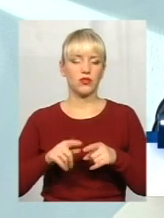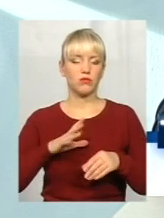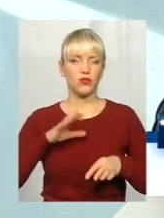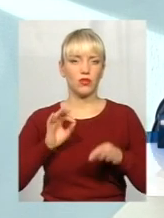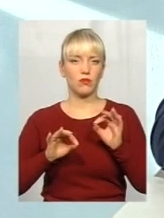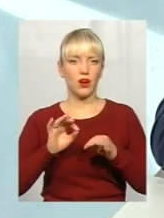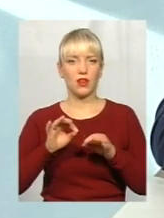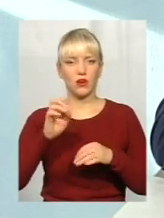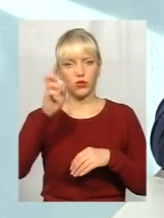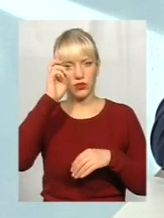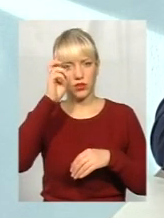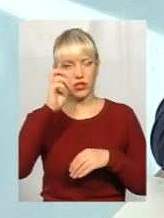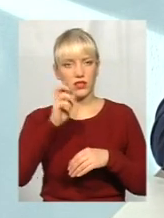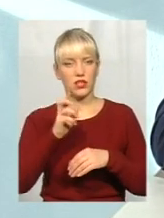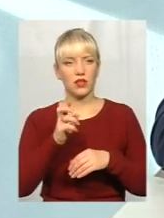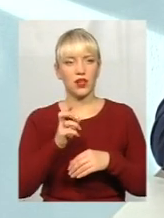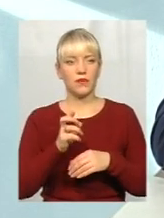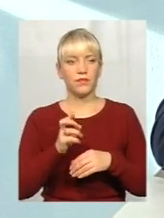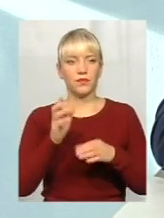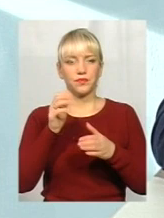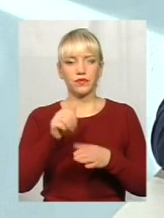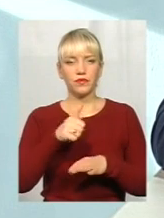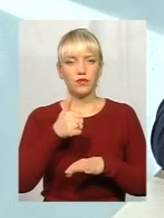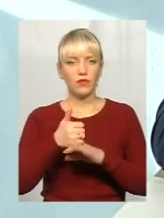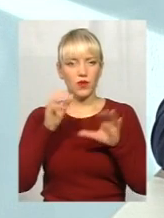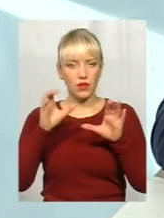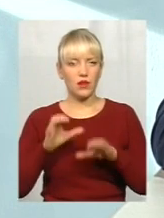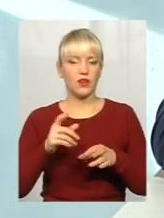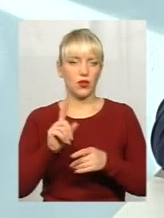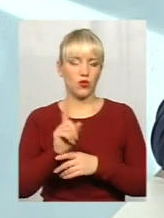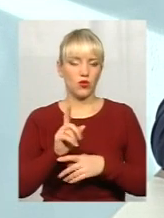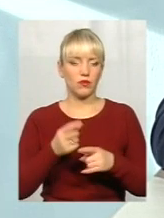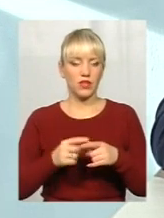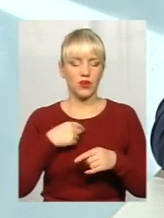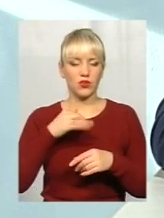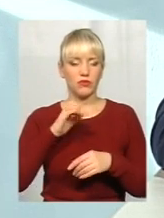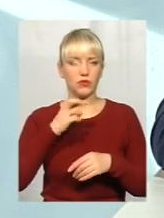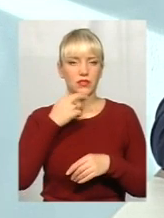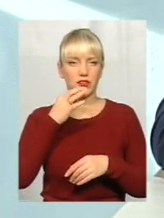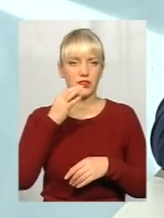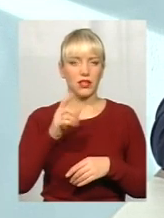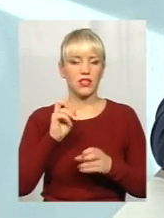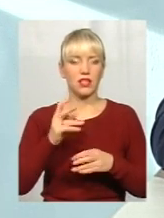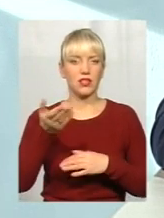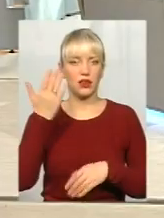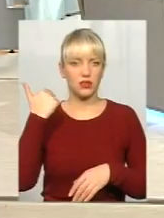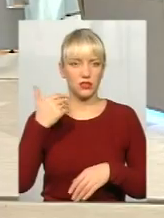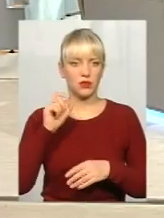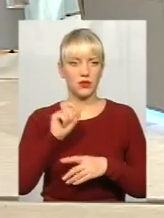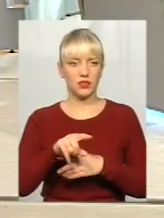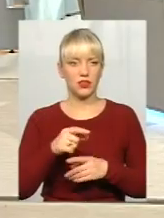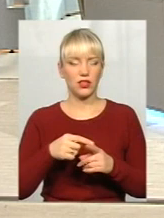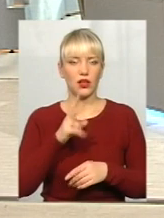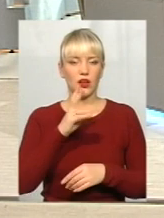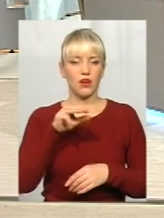конституційна норма. І я вам повинен сказати, що зміни, які відбулися, як раніше призначали. Квотний принцип. От є